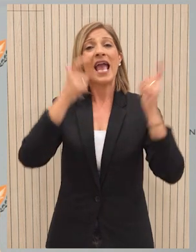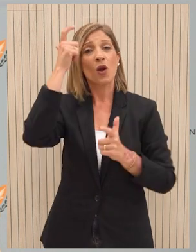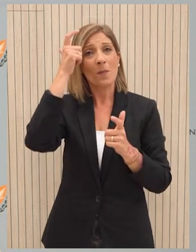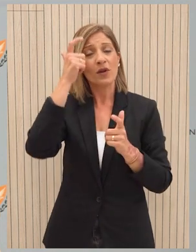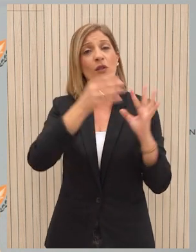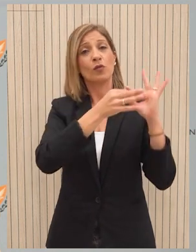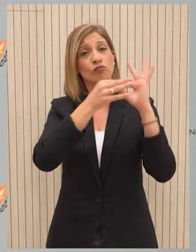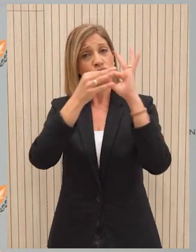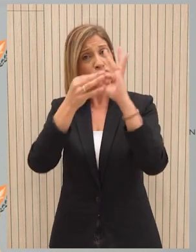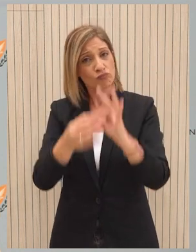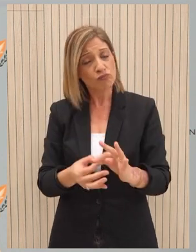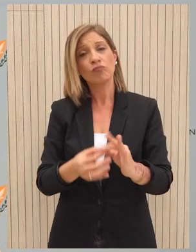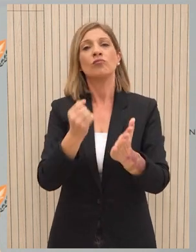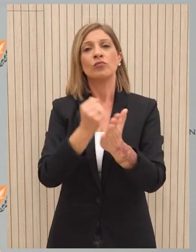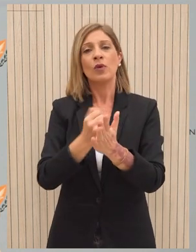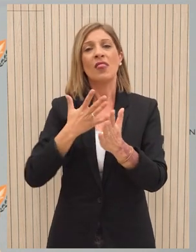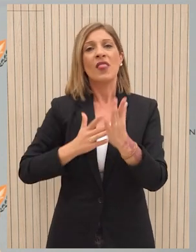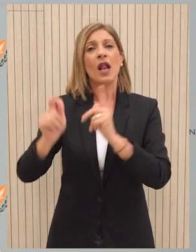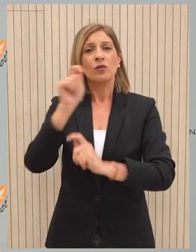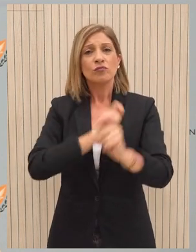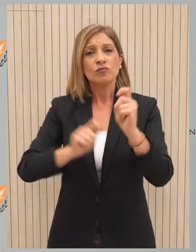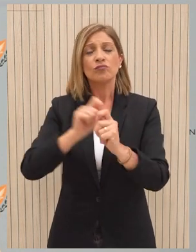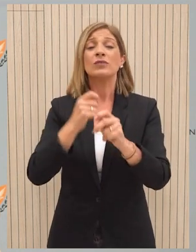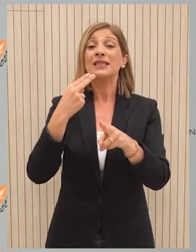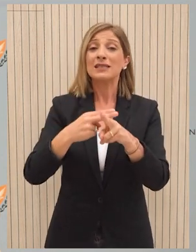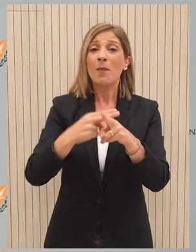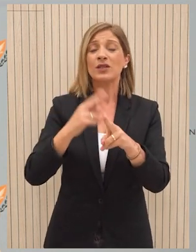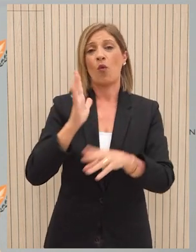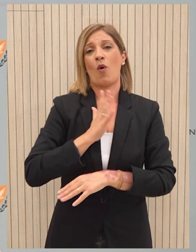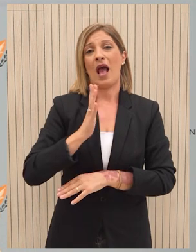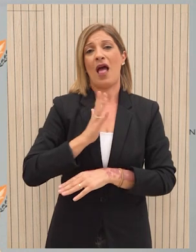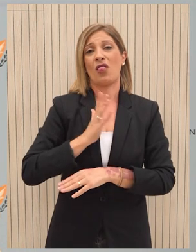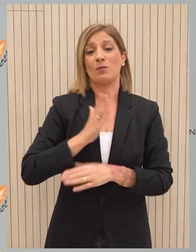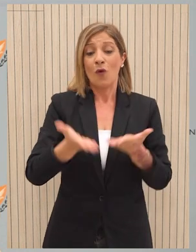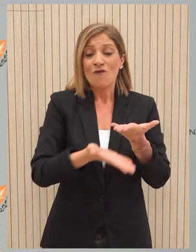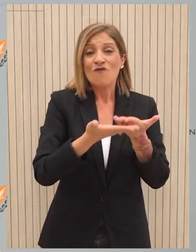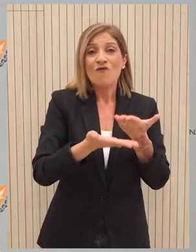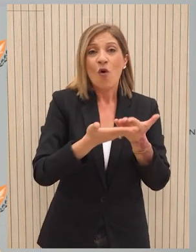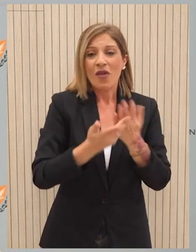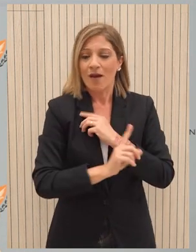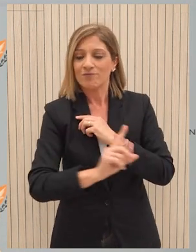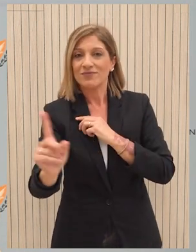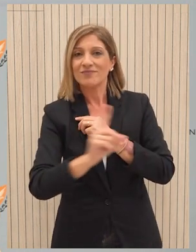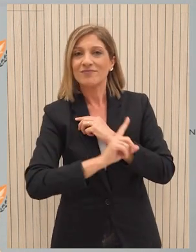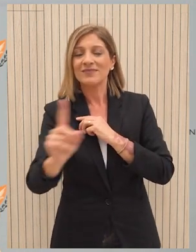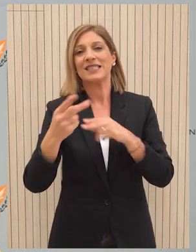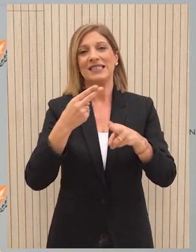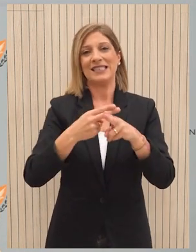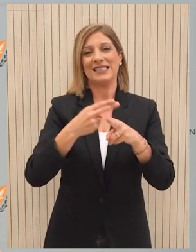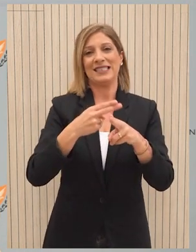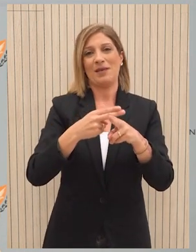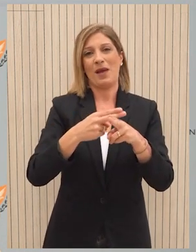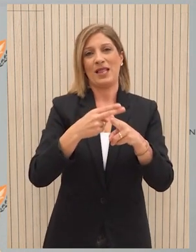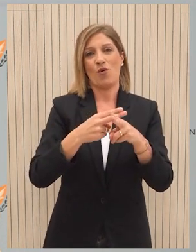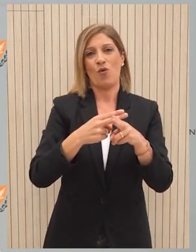συνεχίζονται για να καταστεί εφηχτή η δημιουργία αυτού του πολύ σημαντικού ανθρωπιστικού διαδρόμου που θα λειτουργήσει καταλυτικά ως προς